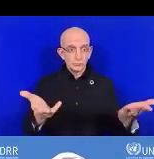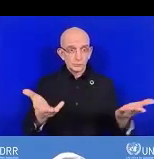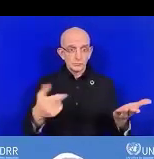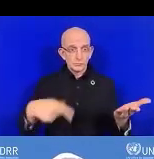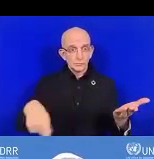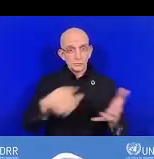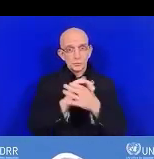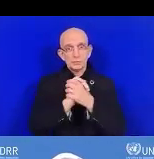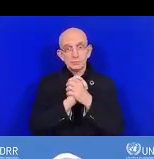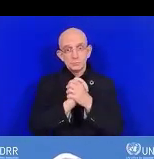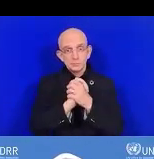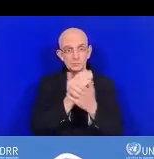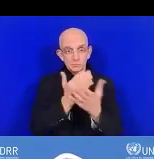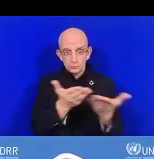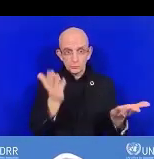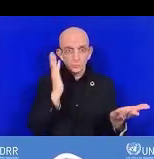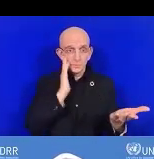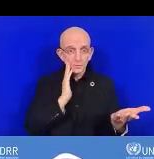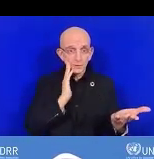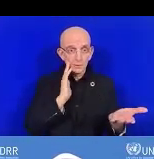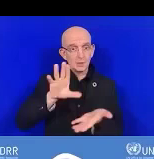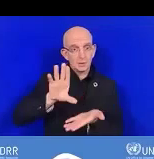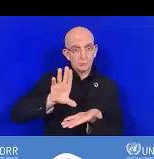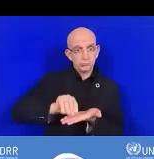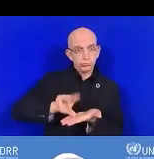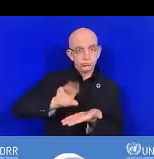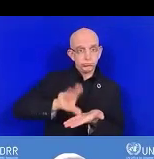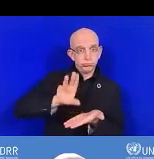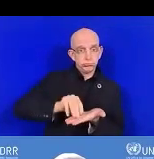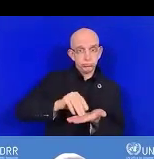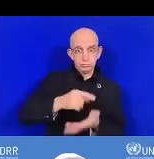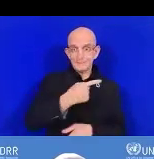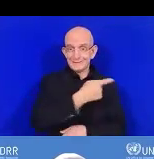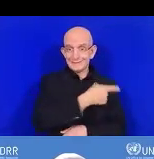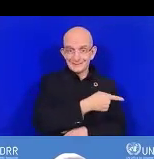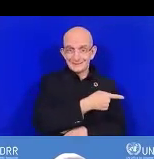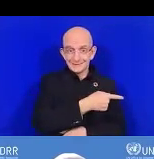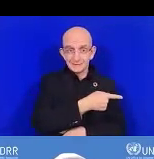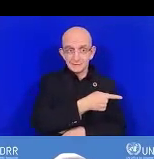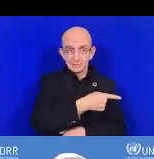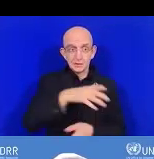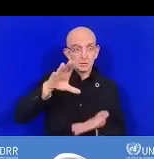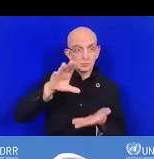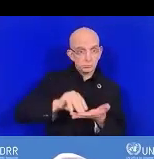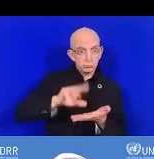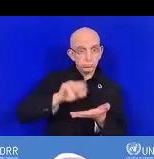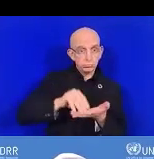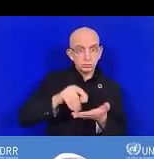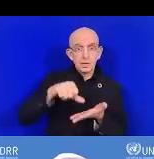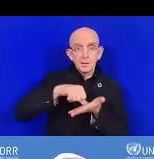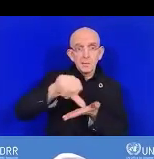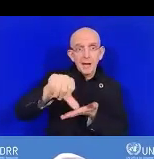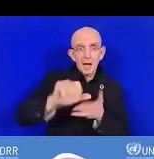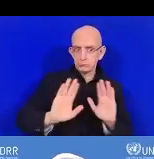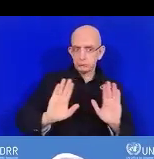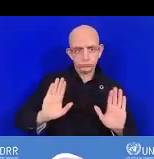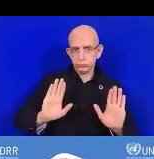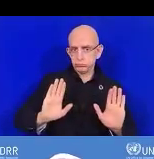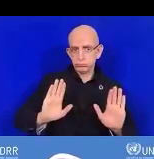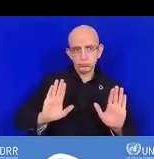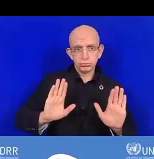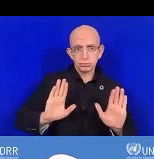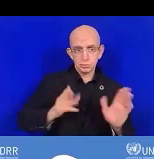session. Alors, sur l'outil Excel, vous avez les